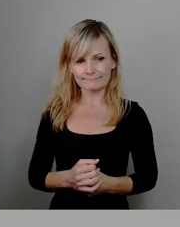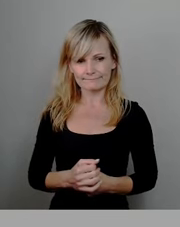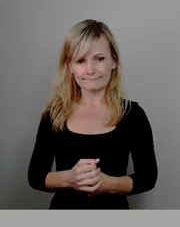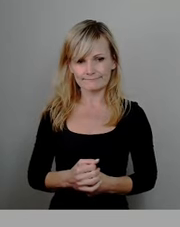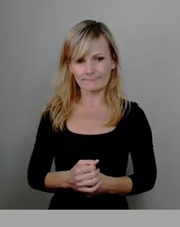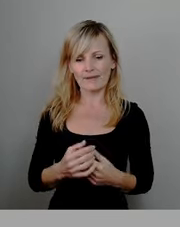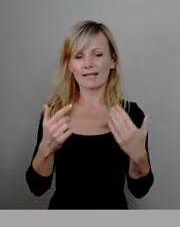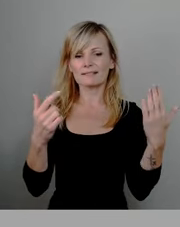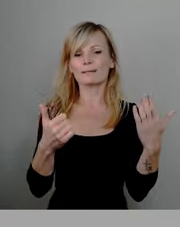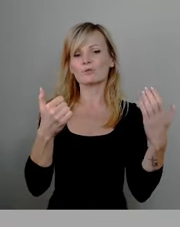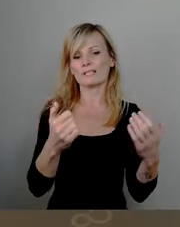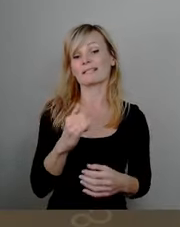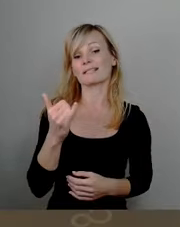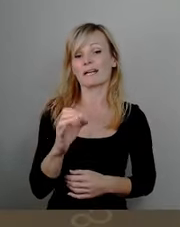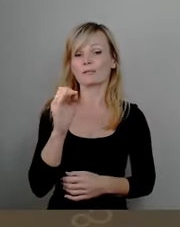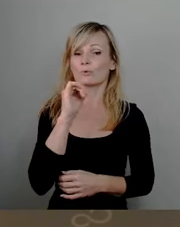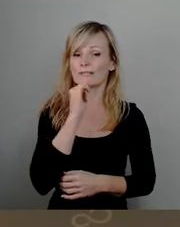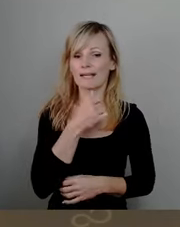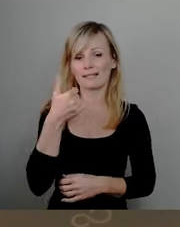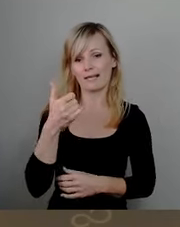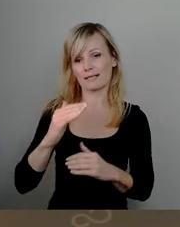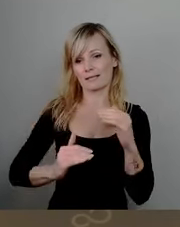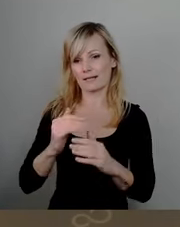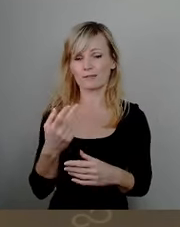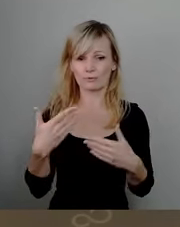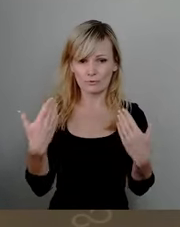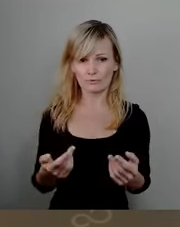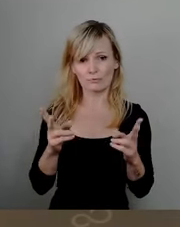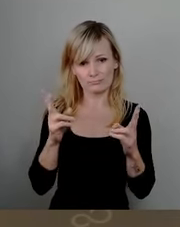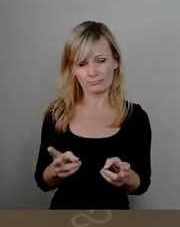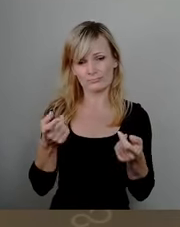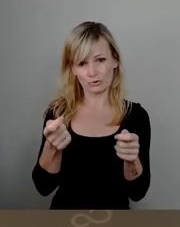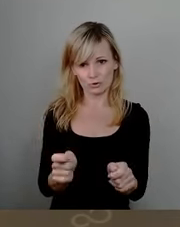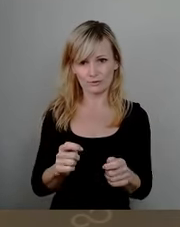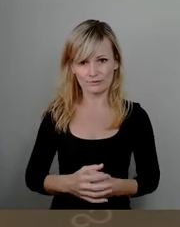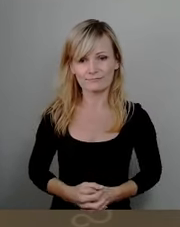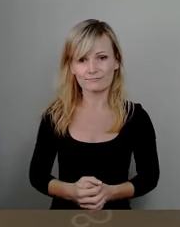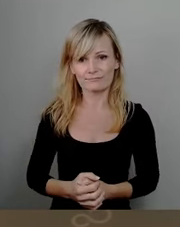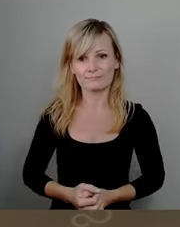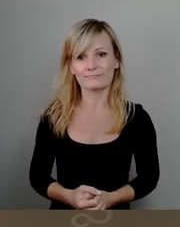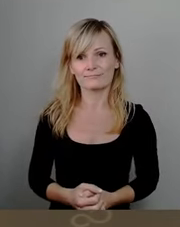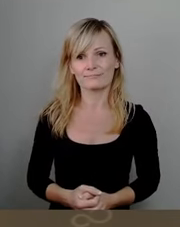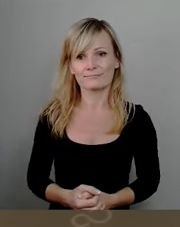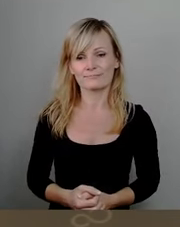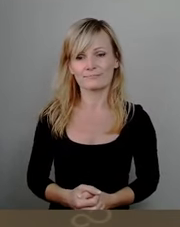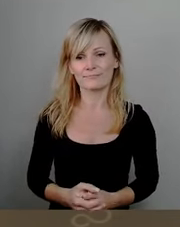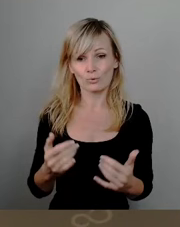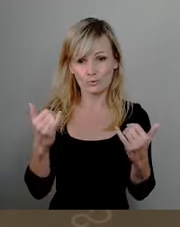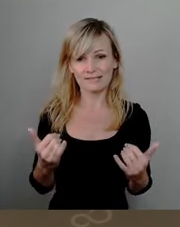67 Ja, 0, 9, 1 Enthaltungen ebenfalls so mehrheitlich beschlossen. Und wir kommen